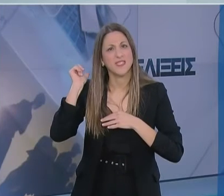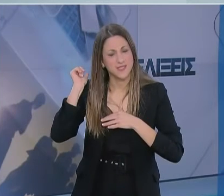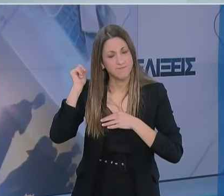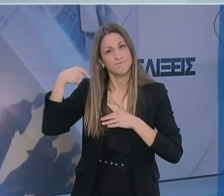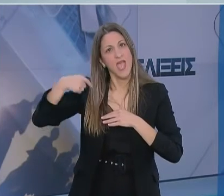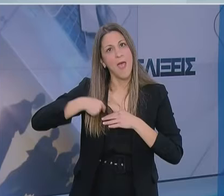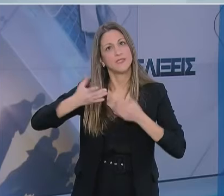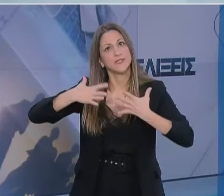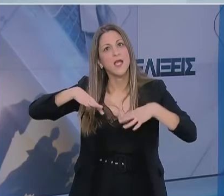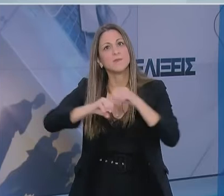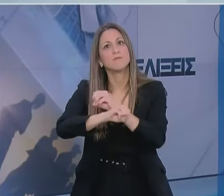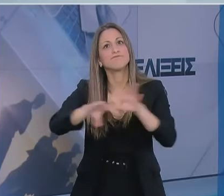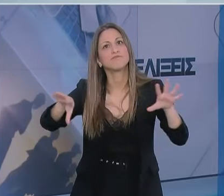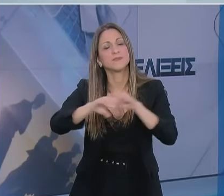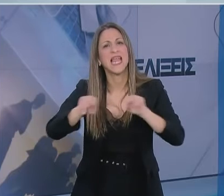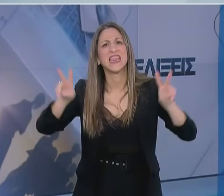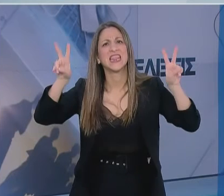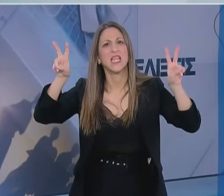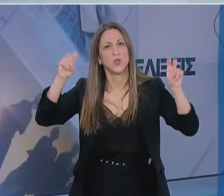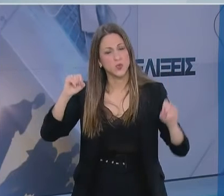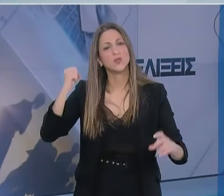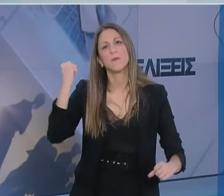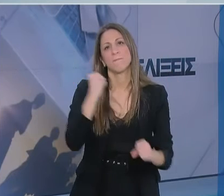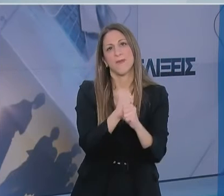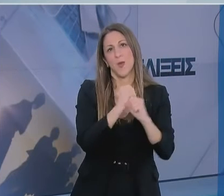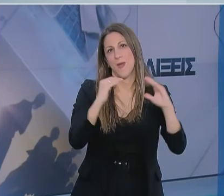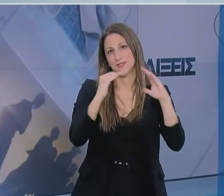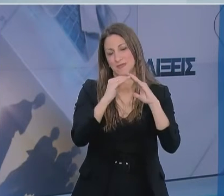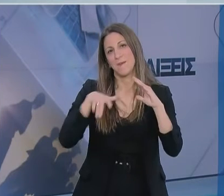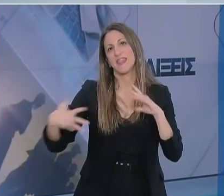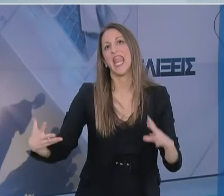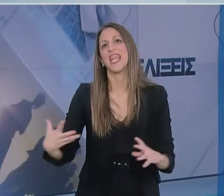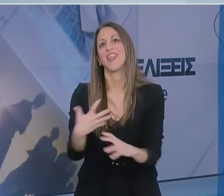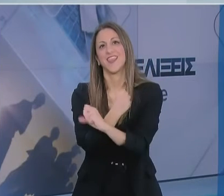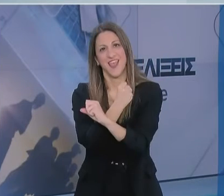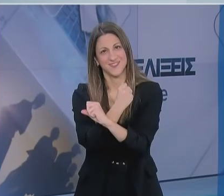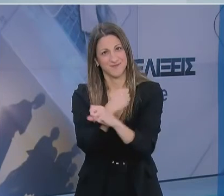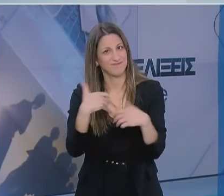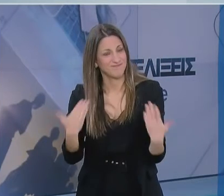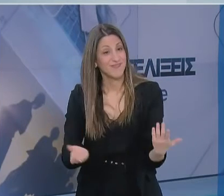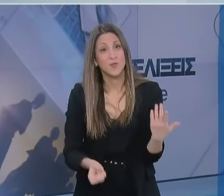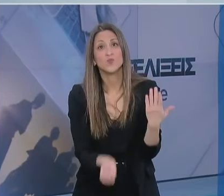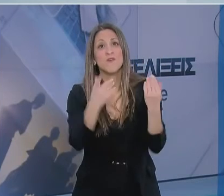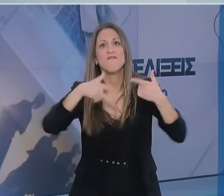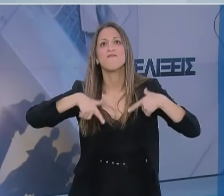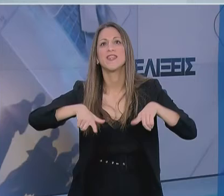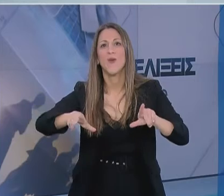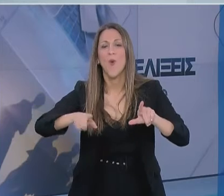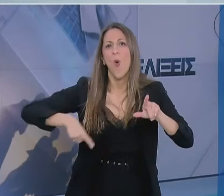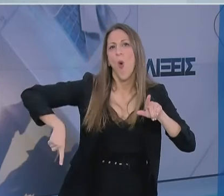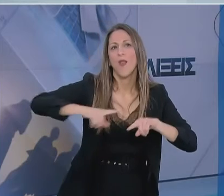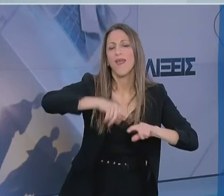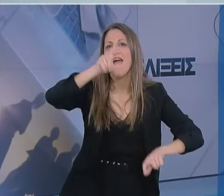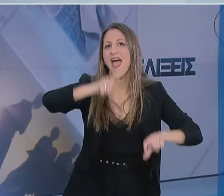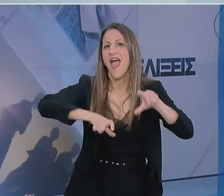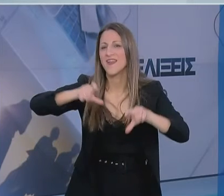πολιτική προστασία με τίτλο Μένουμε σπίτι, βγαίνουμε νικητές. Το νέο μας βίντεο για όλους τους περήφανους Έλληνες που προσπαθούν με